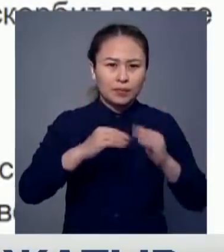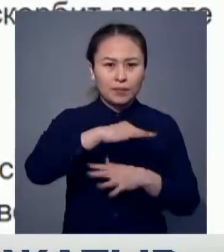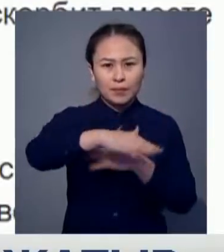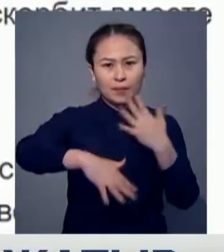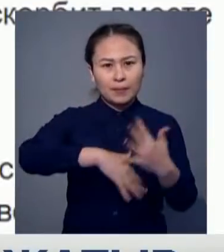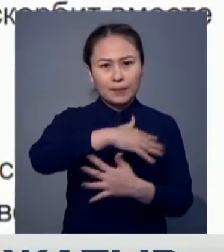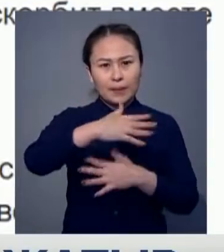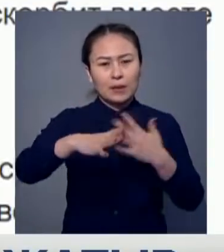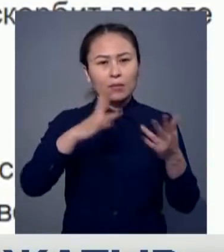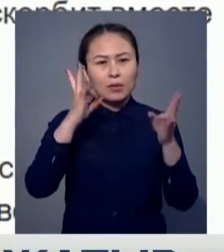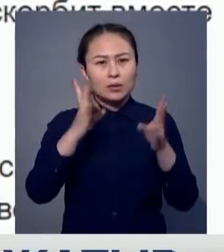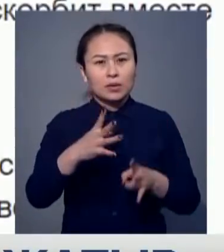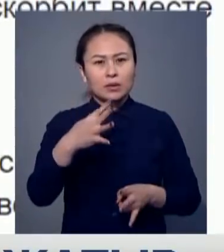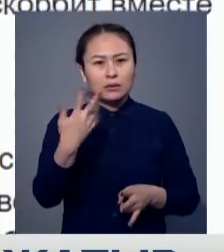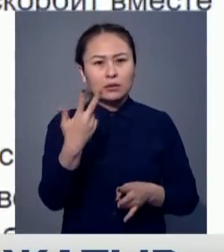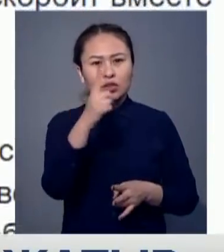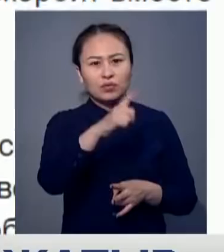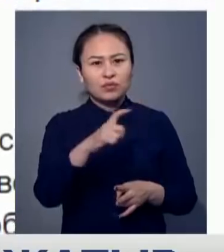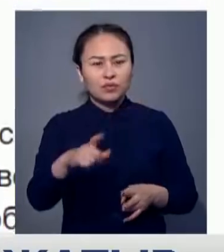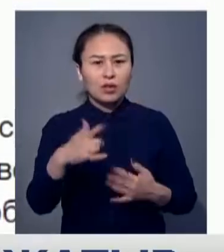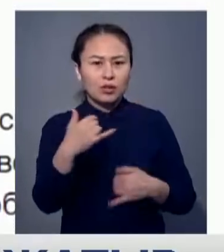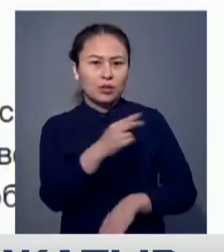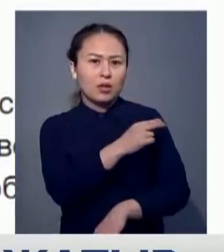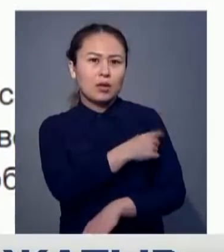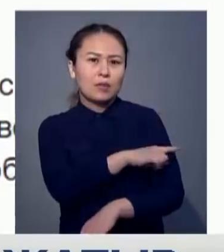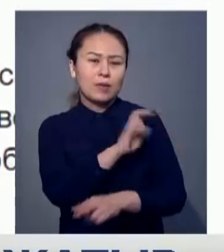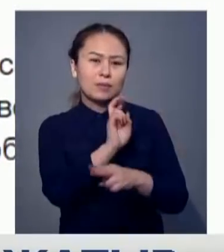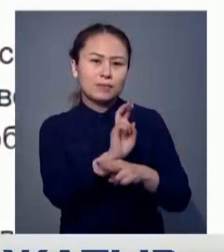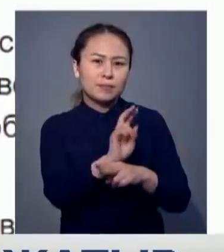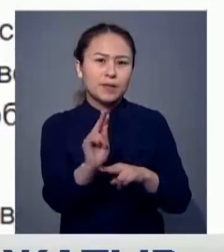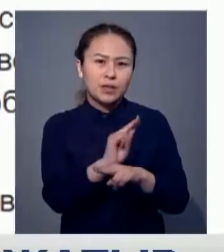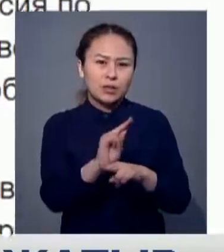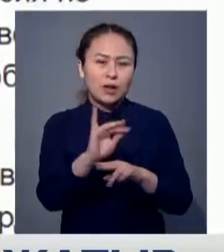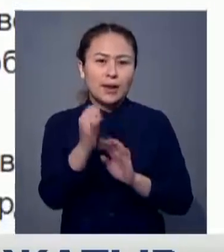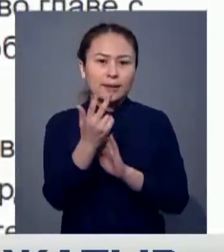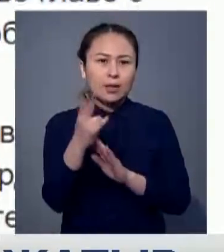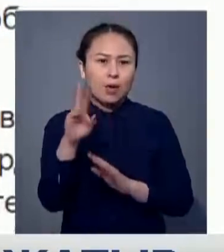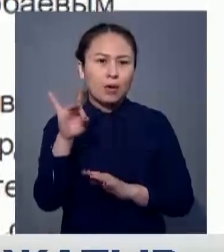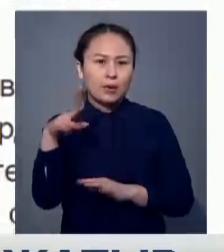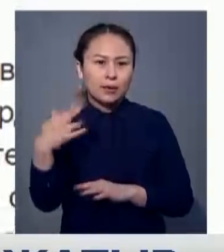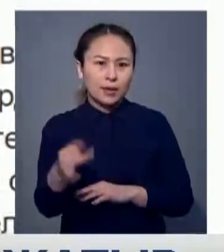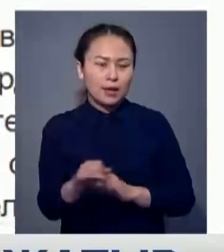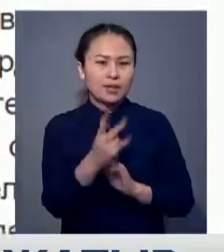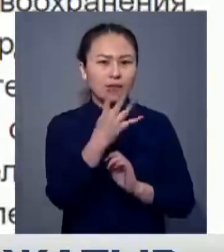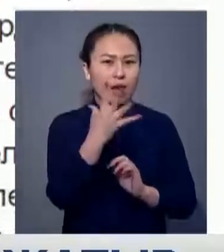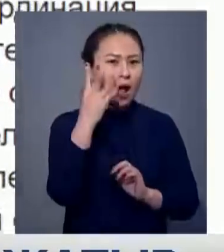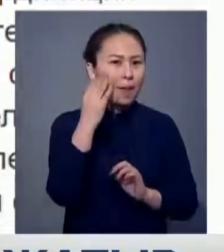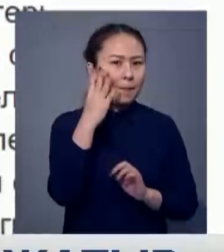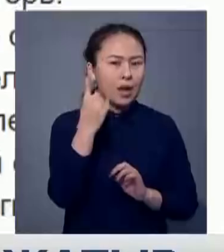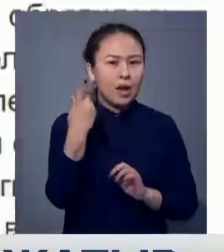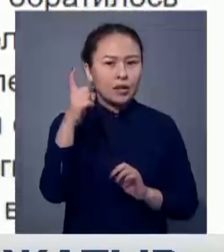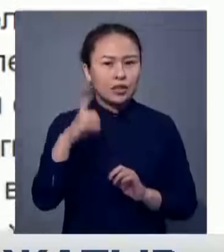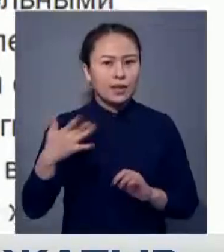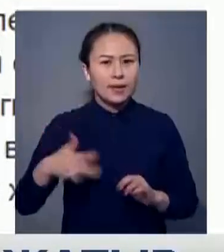-жалда жарақат алған 43 азамат қазыр стационарлық емдеуде, оның 13 құрдай одаңда 25 Алматыда және бүреуі